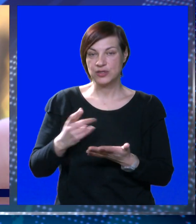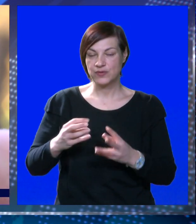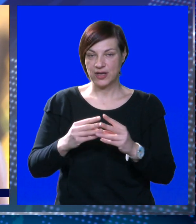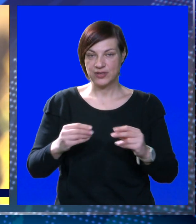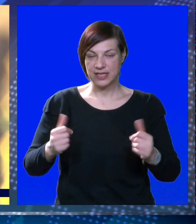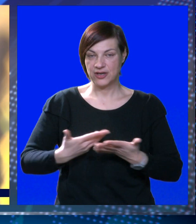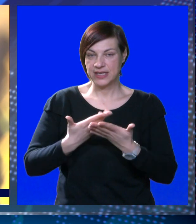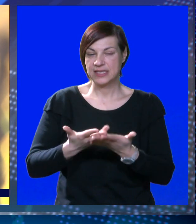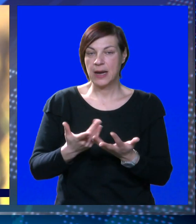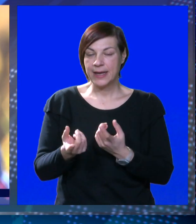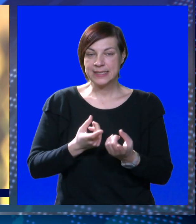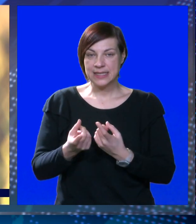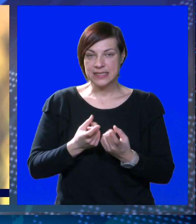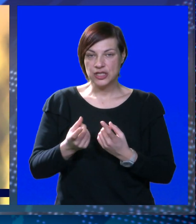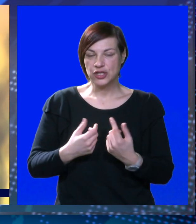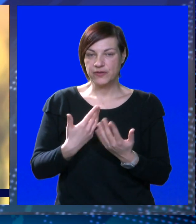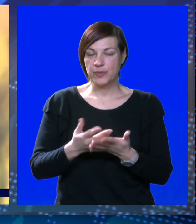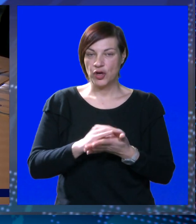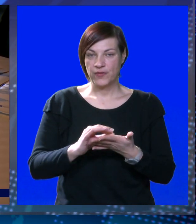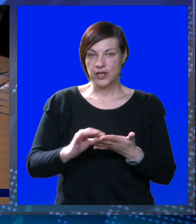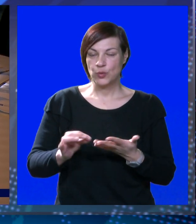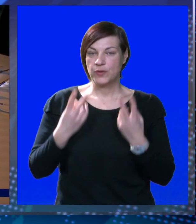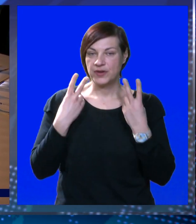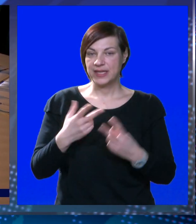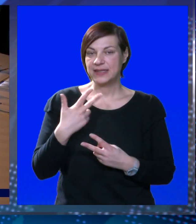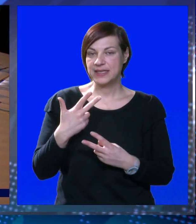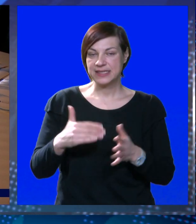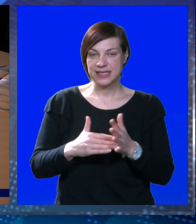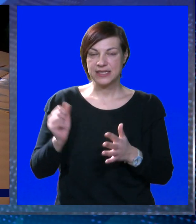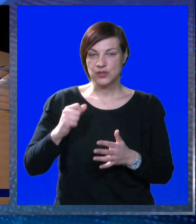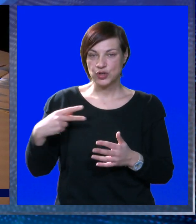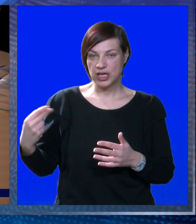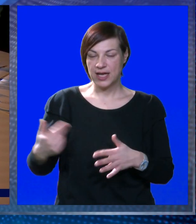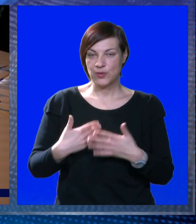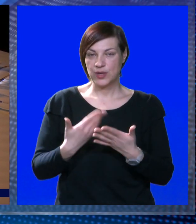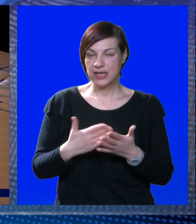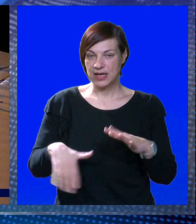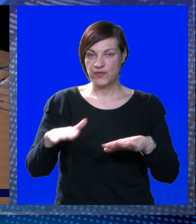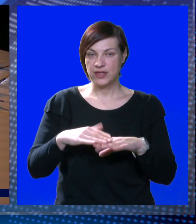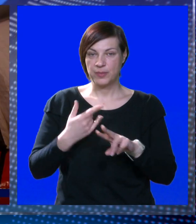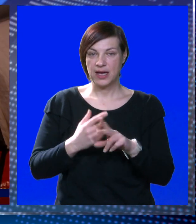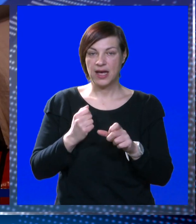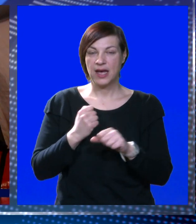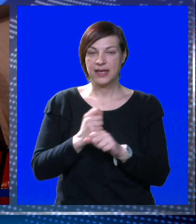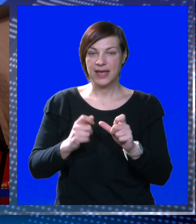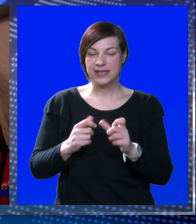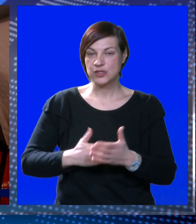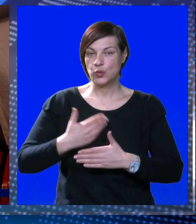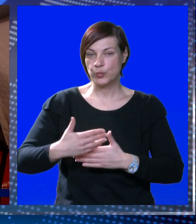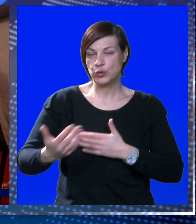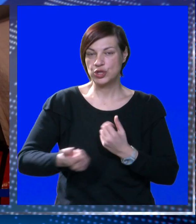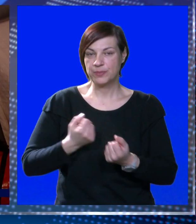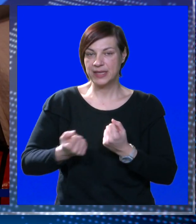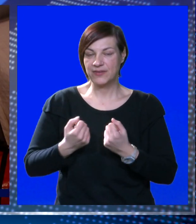su svakodnevno na terenu izloženi brojnim izazovima. Ovaj ugovor vrijedan je 33 tisuće eura, no njegov je doprinos HGSS-u u